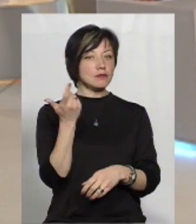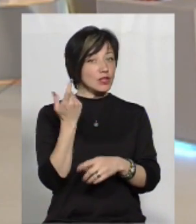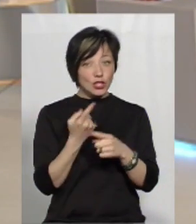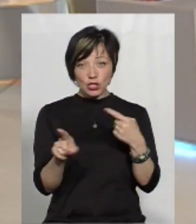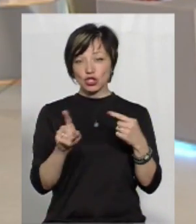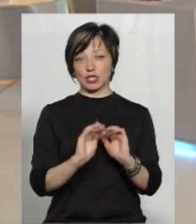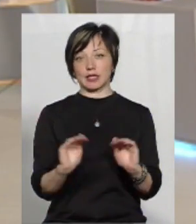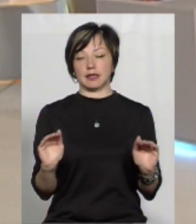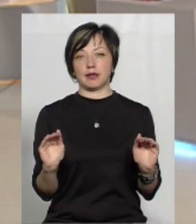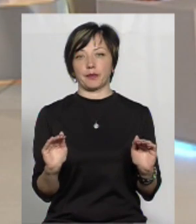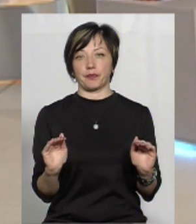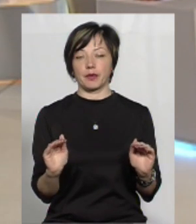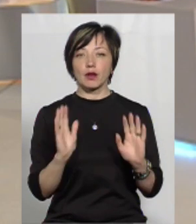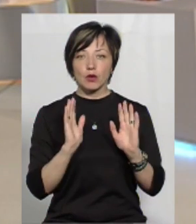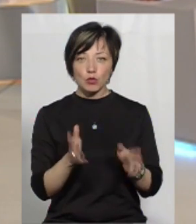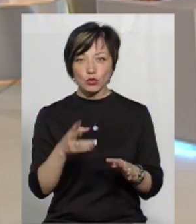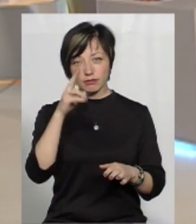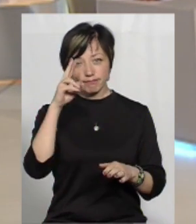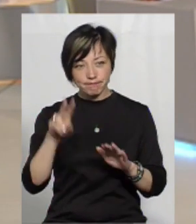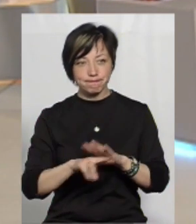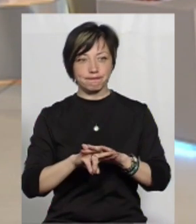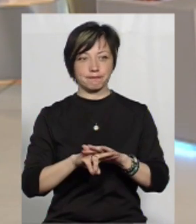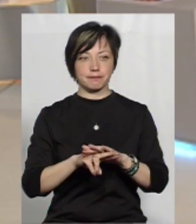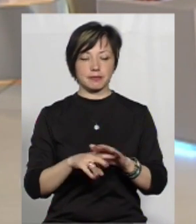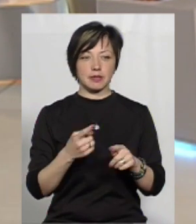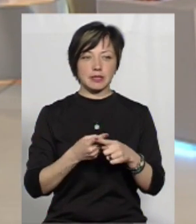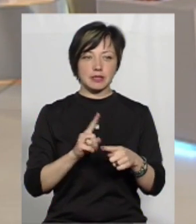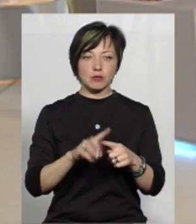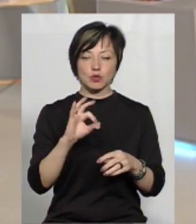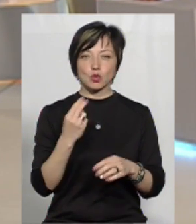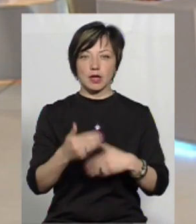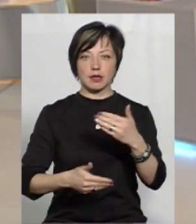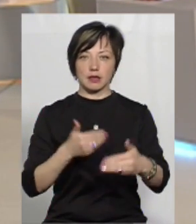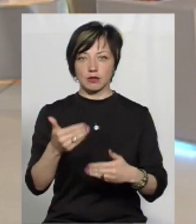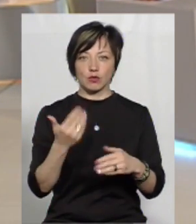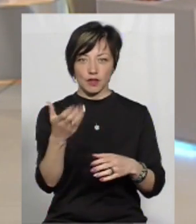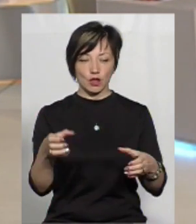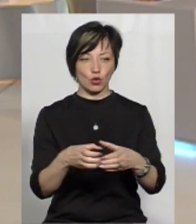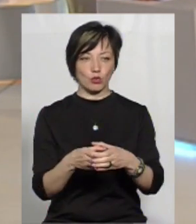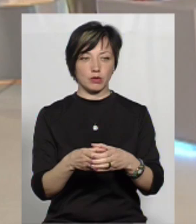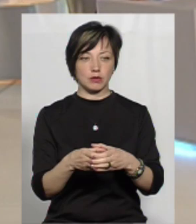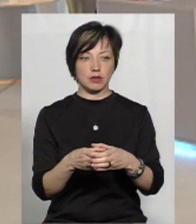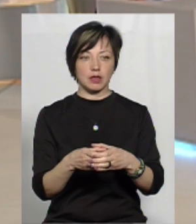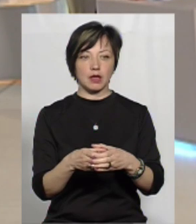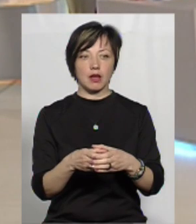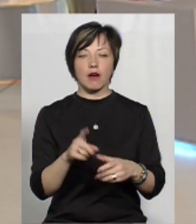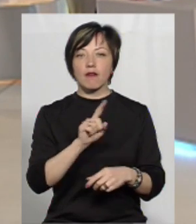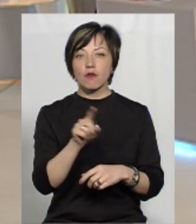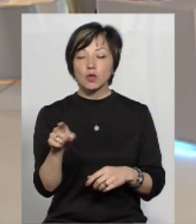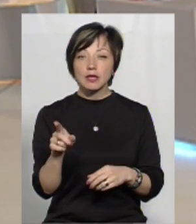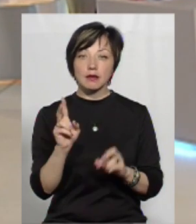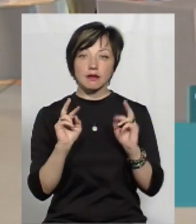що інші діти будуть підкорюватись тим соціальним тенденціям, які будуть в їхній групі. Тобто, вони,